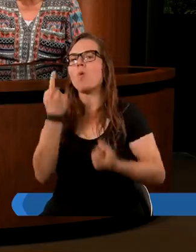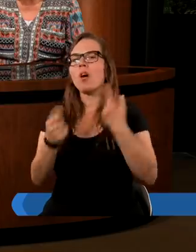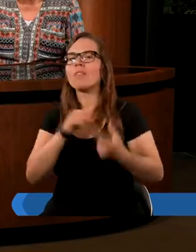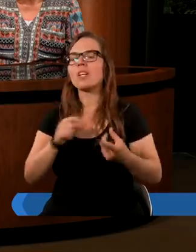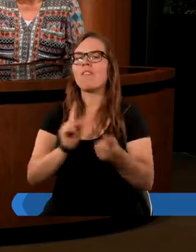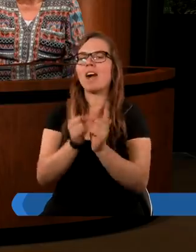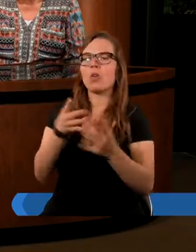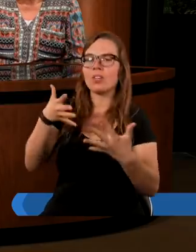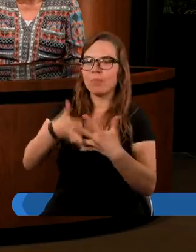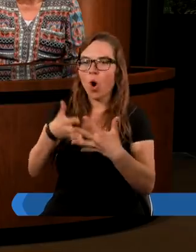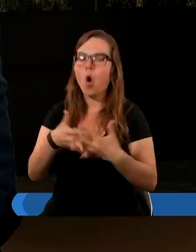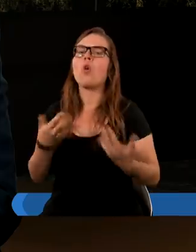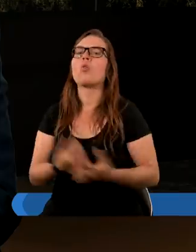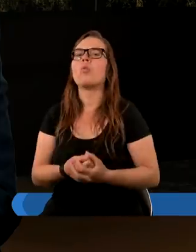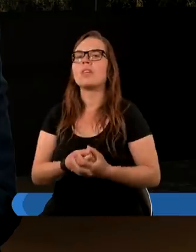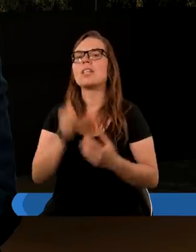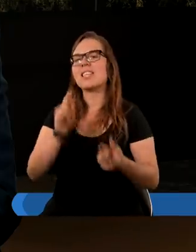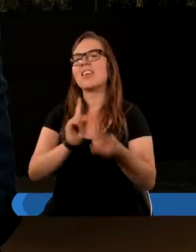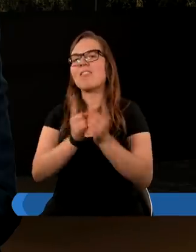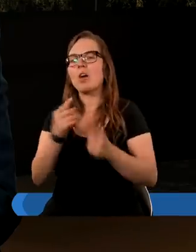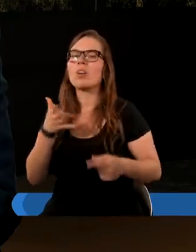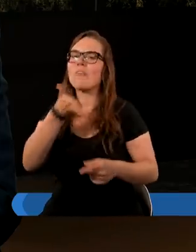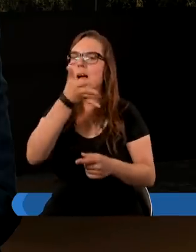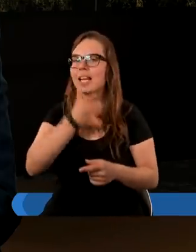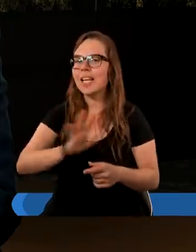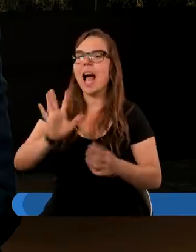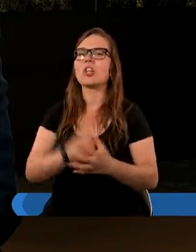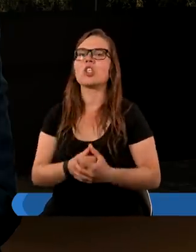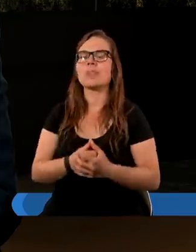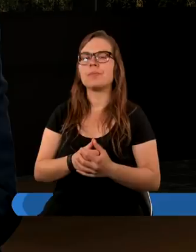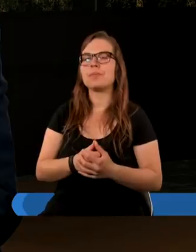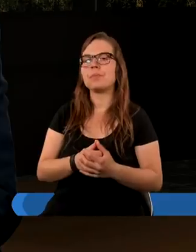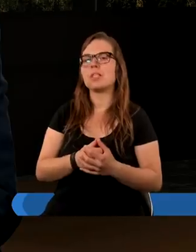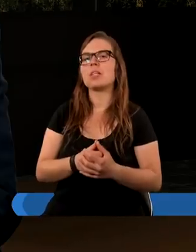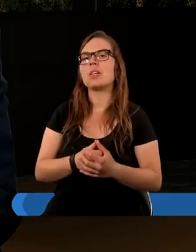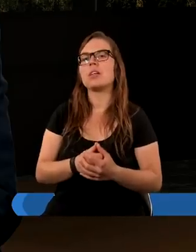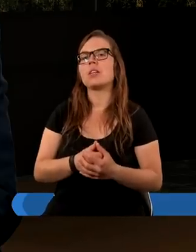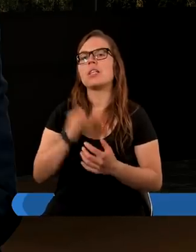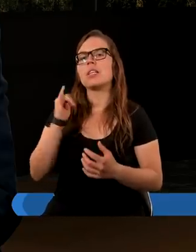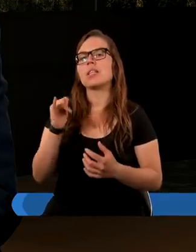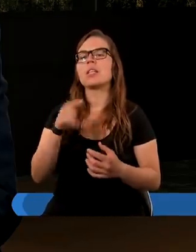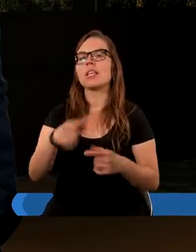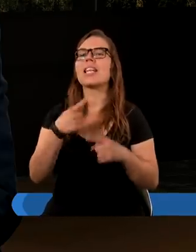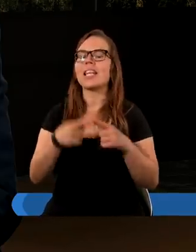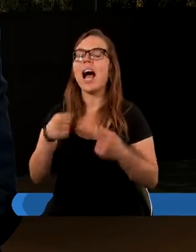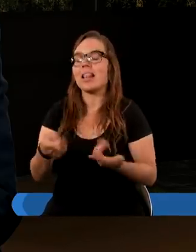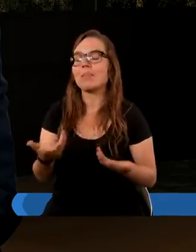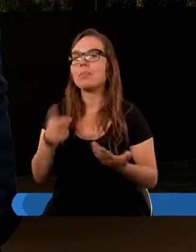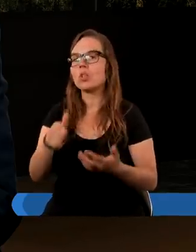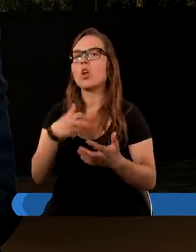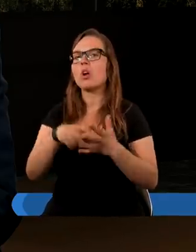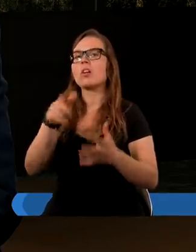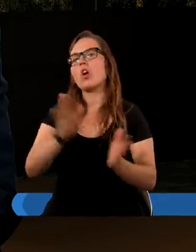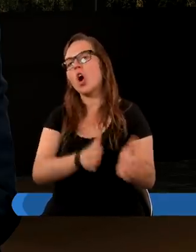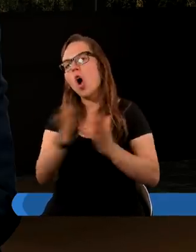się fałszywych proroków i fałszywych Mesjaszów i za tym potem